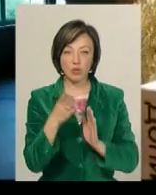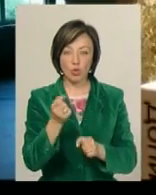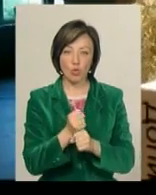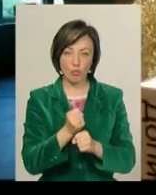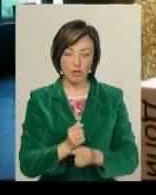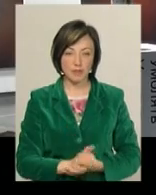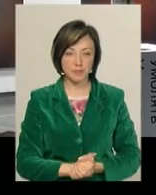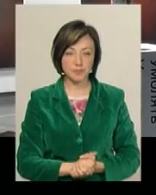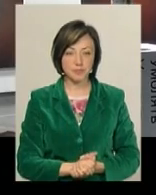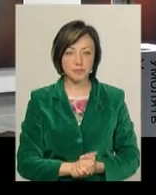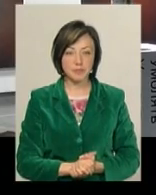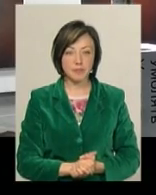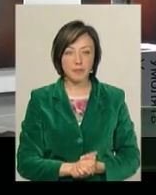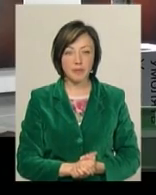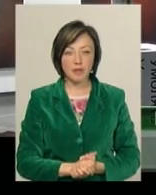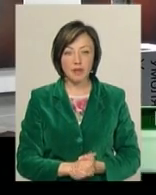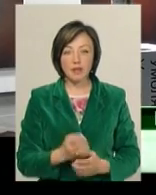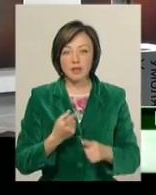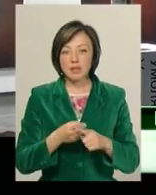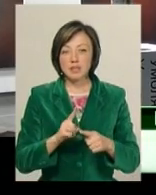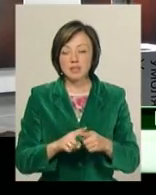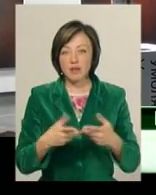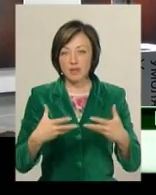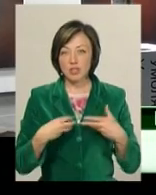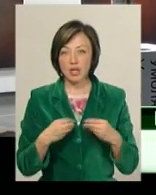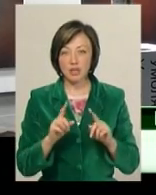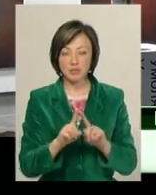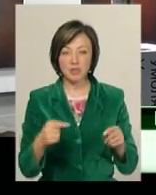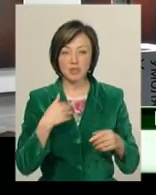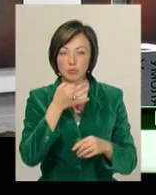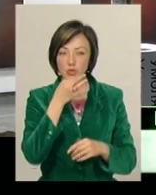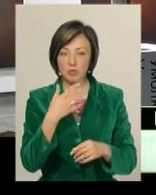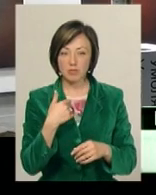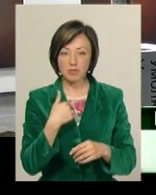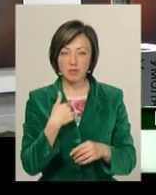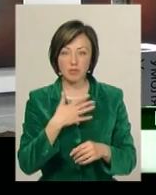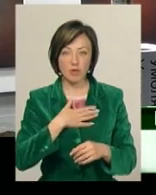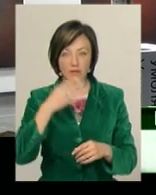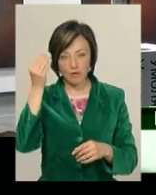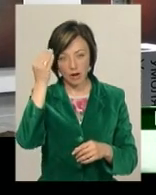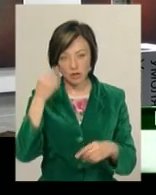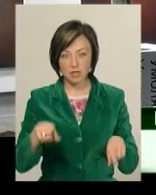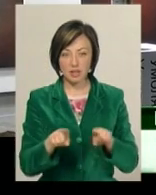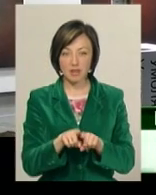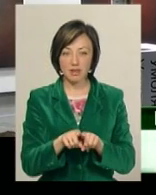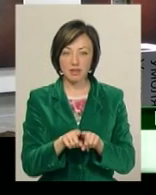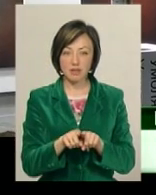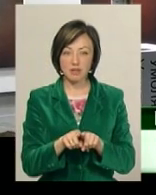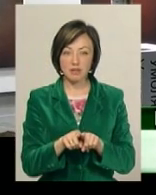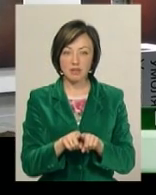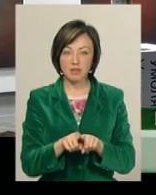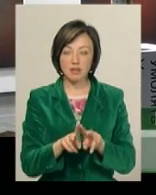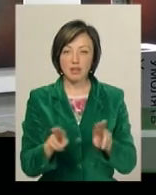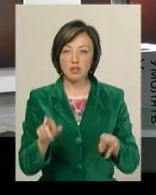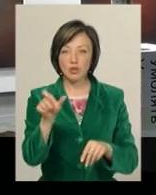його роботі. Це вражає чимось таке. Мені сподобалося, просто кажу, це мої враження, вони такі, трошки, наче